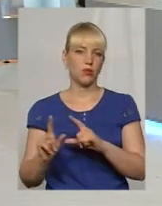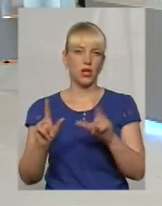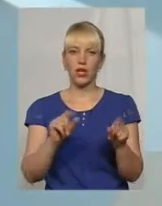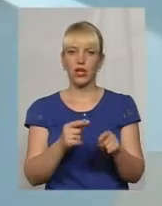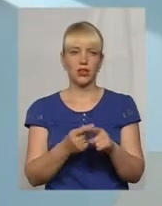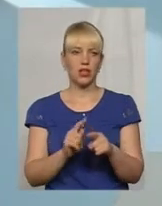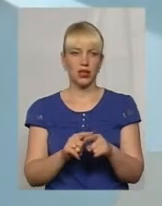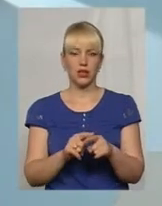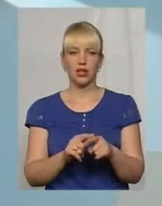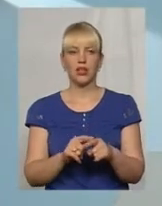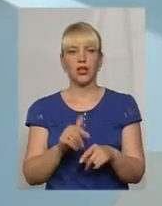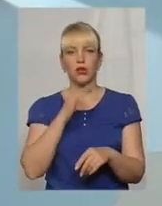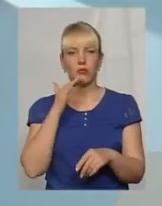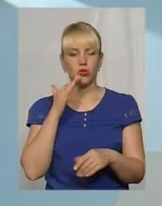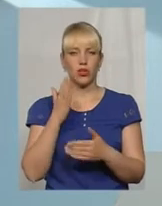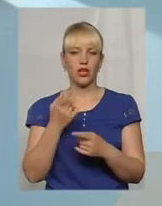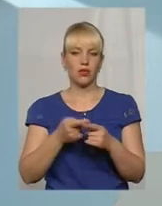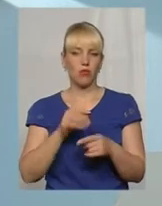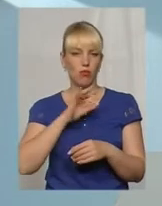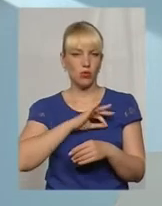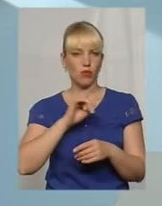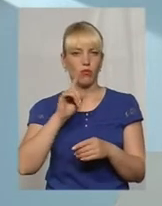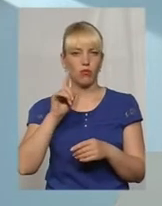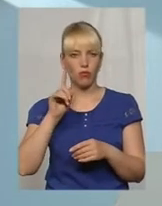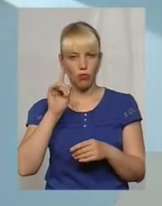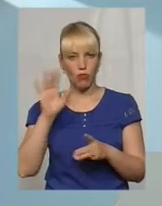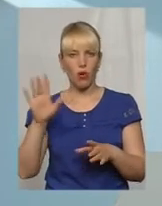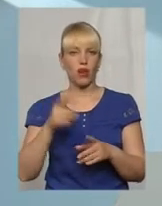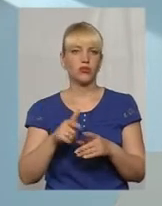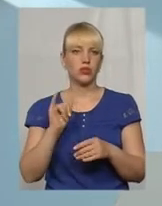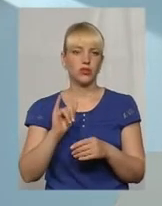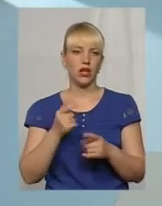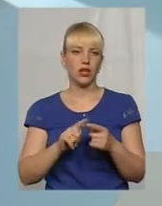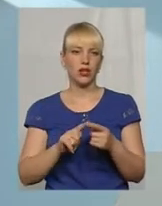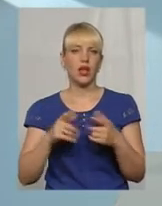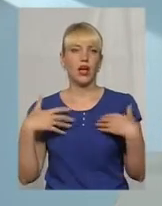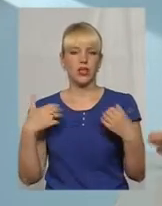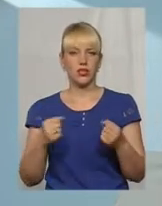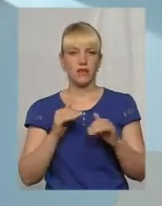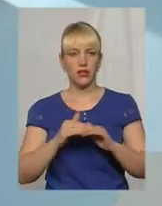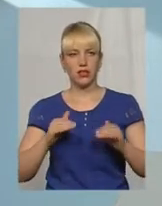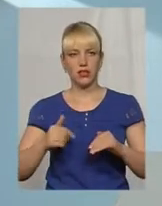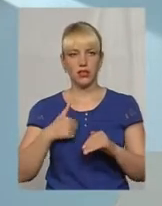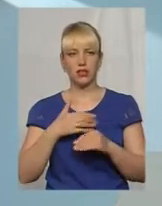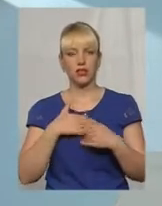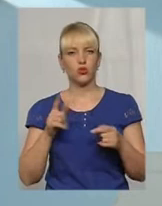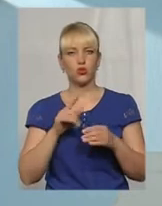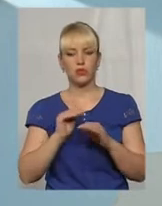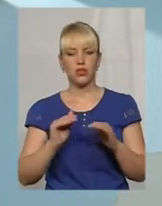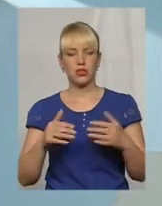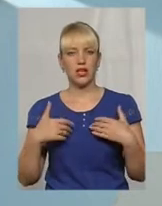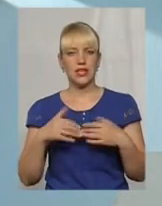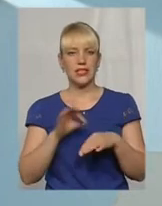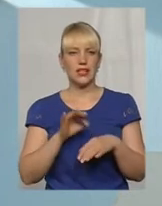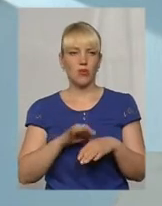це достатньо багато зараз пользується популярністю. Послідні роки, оздоровлення дітей. Я не хочу, щоб діти зараз заболіли, або